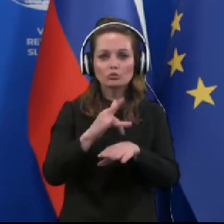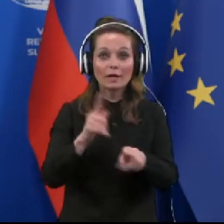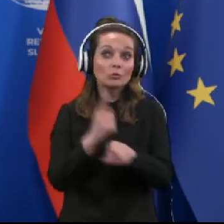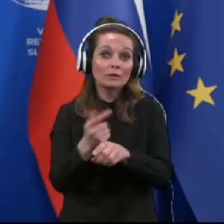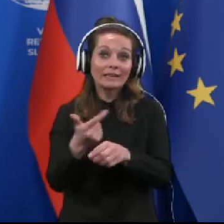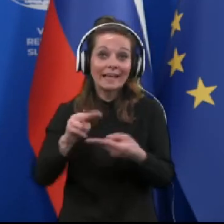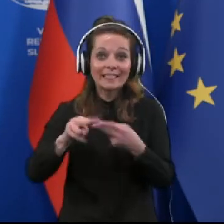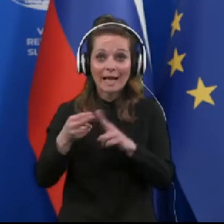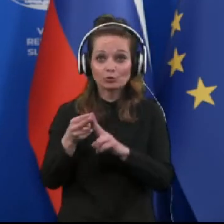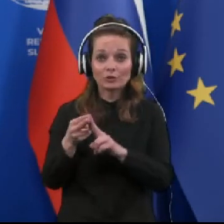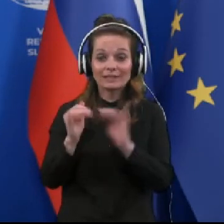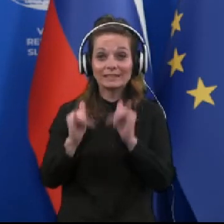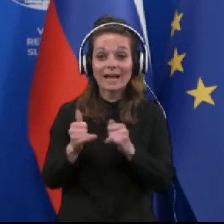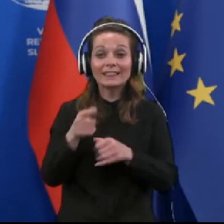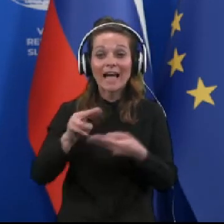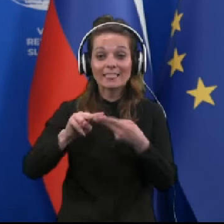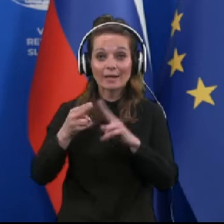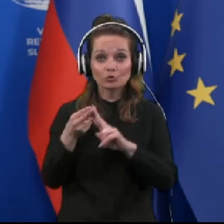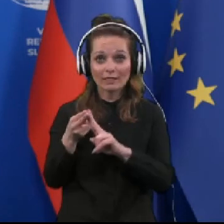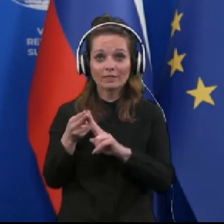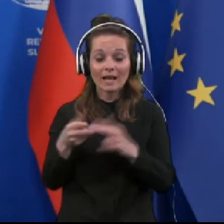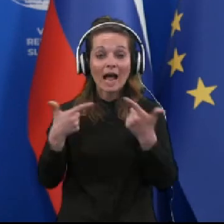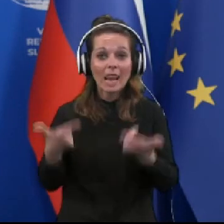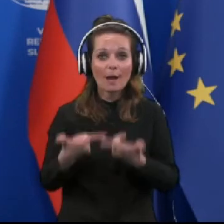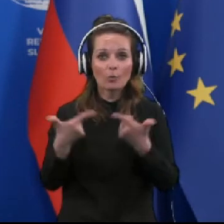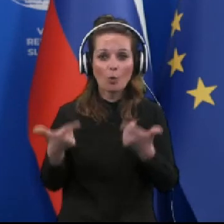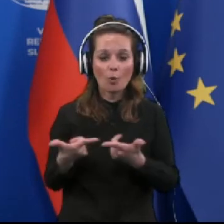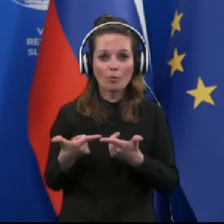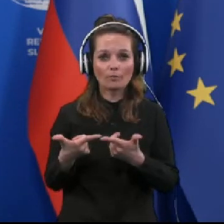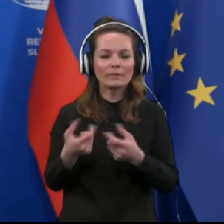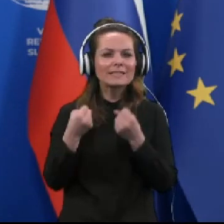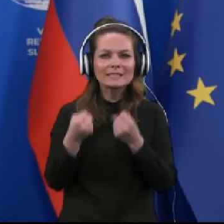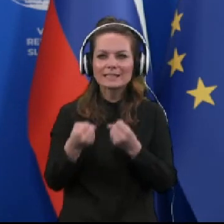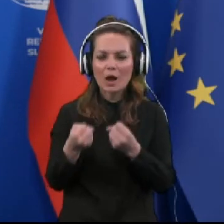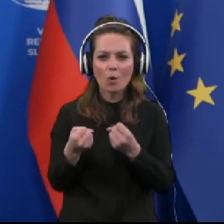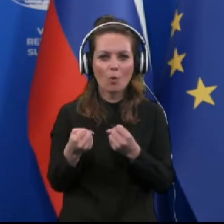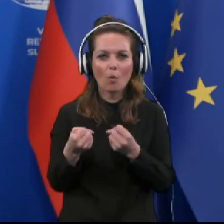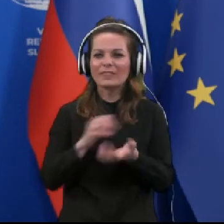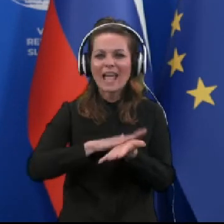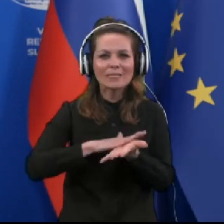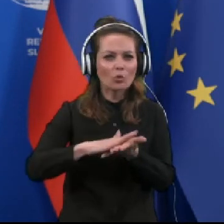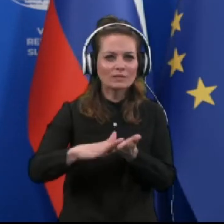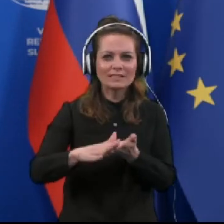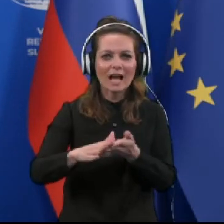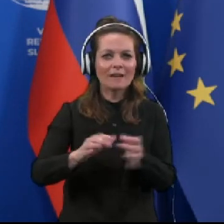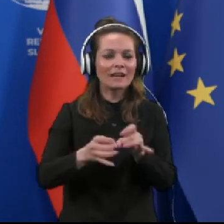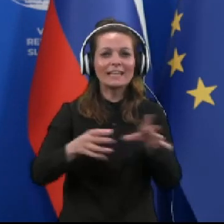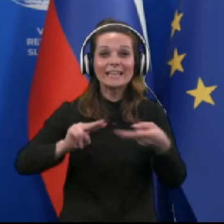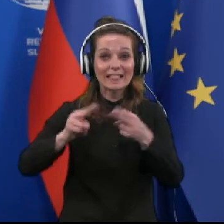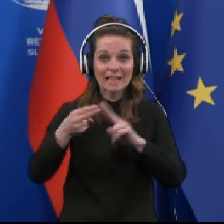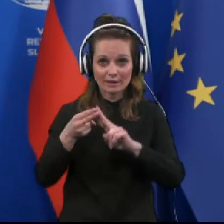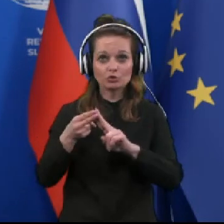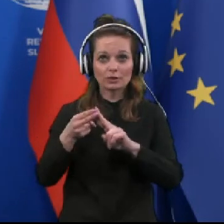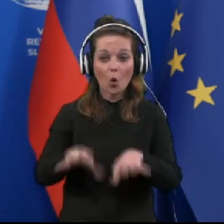način, seveda na ta način, lahko zelo na enostaven in hitr način